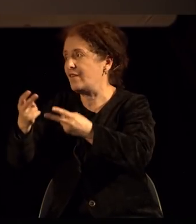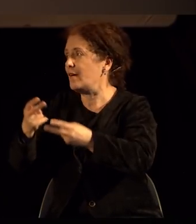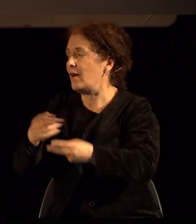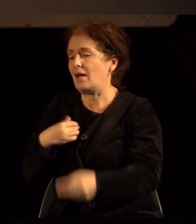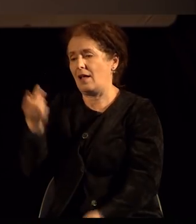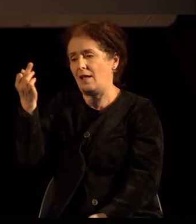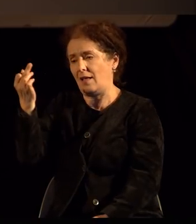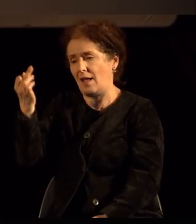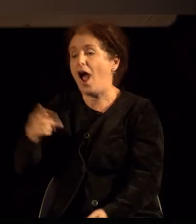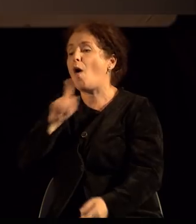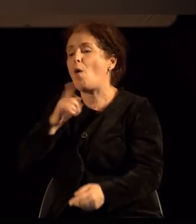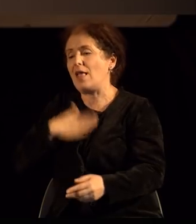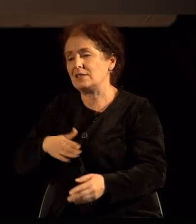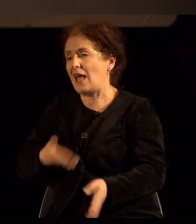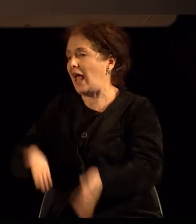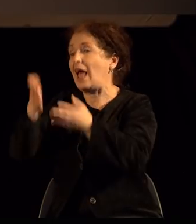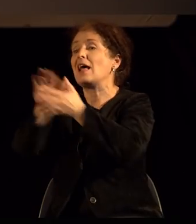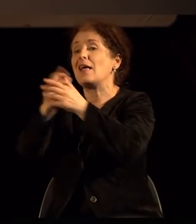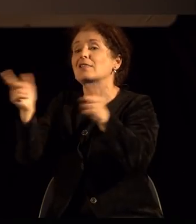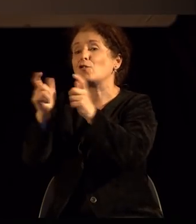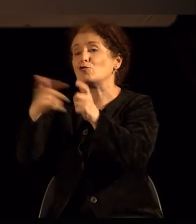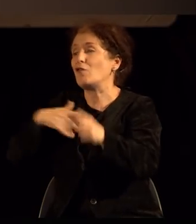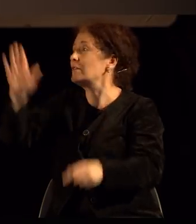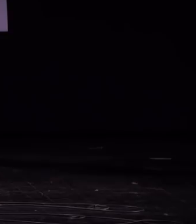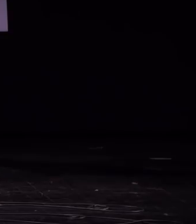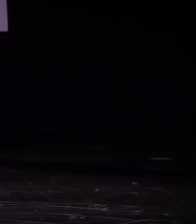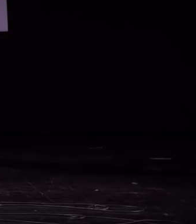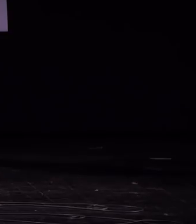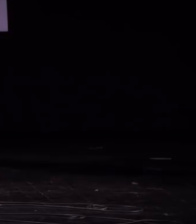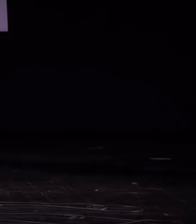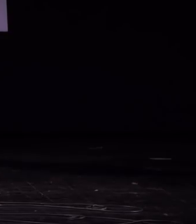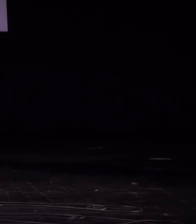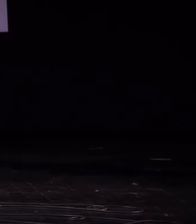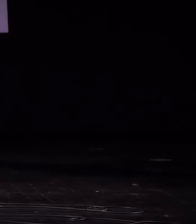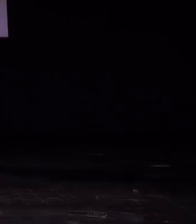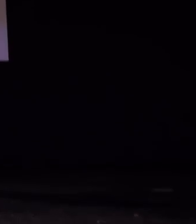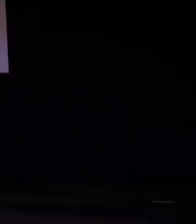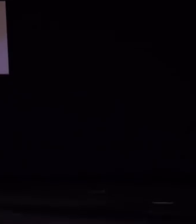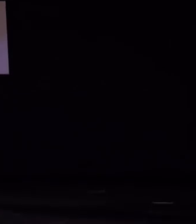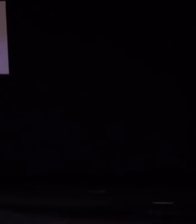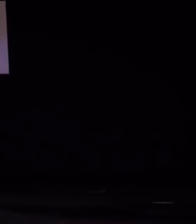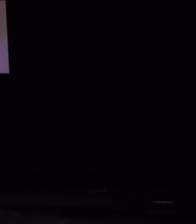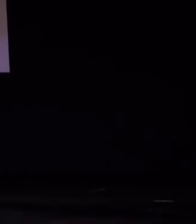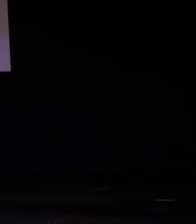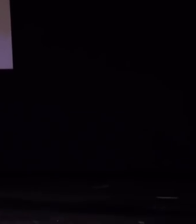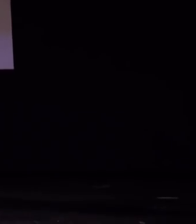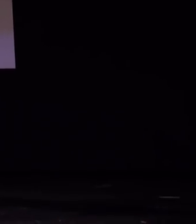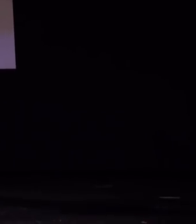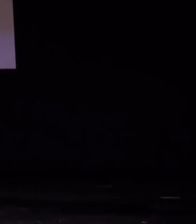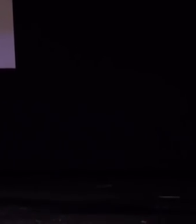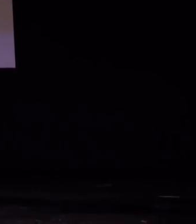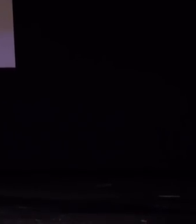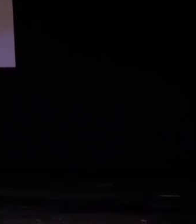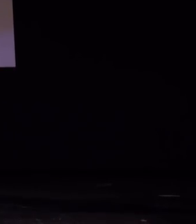прст па кој сакам да ми се придружи во тој поздрав хала ви многу и се гледаме на 73